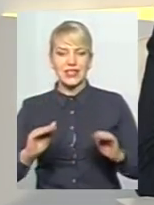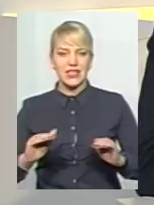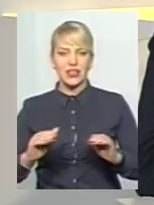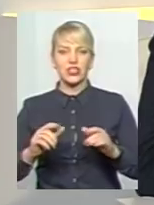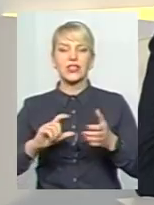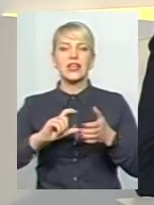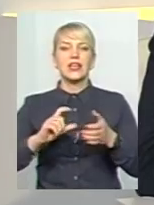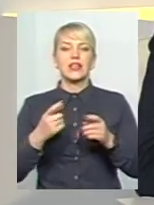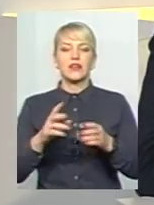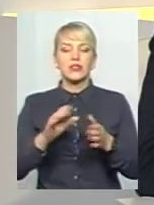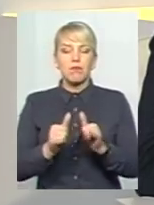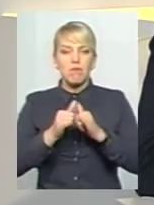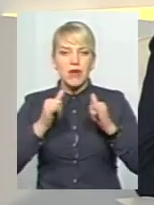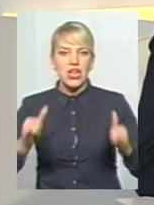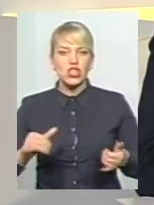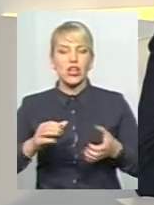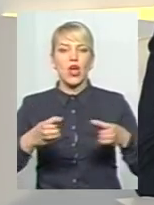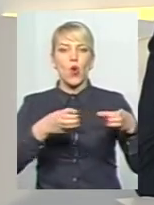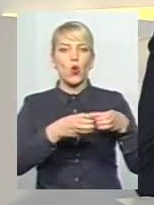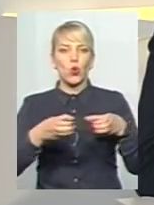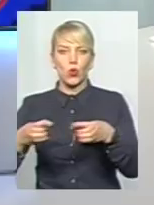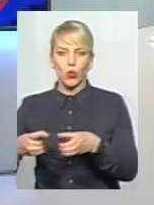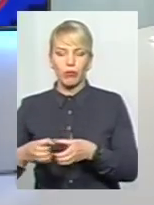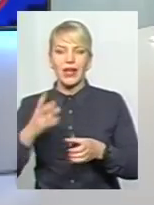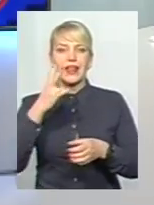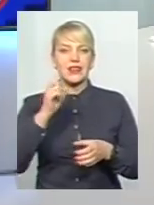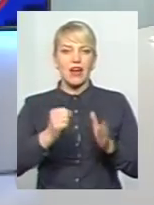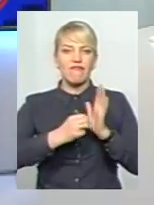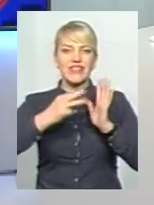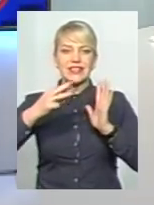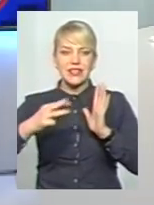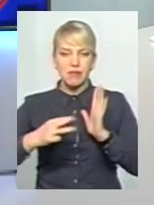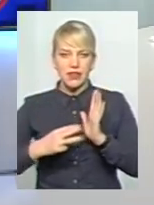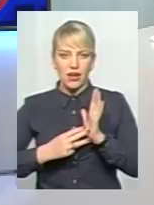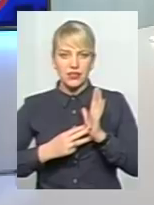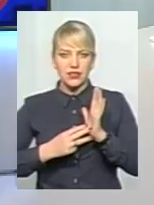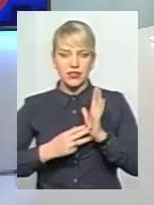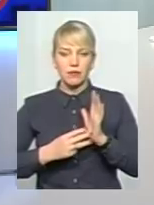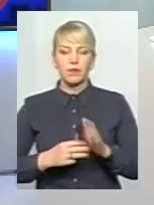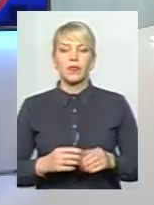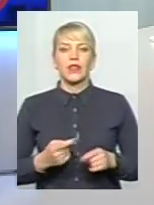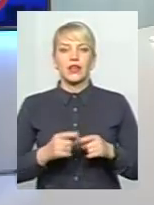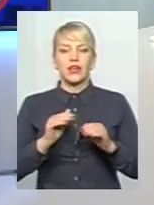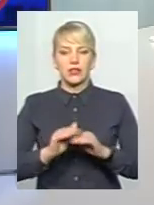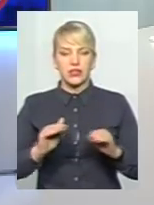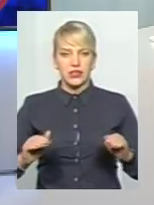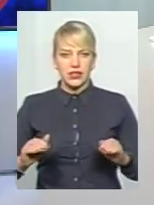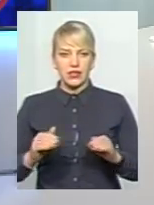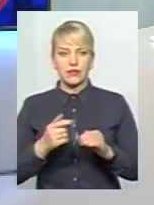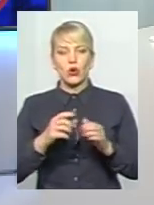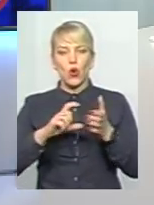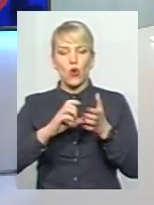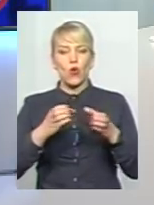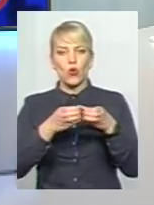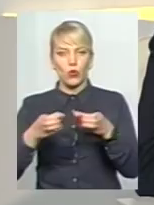кількість груп разом з новими дитячими садочками на 18. Тобто додатково 18 груп по дошкіллю ми відкрили за